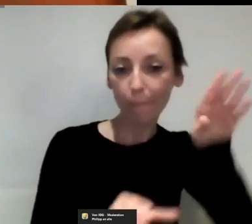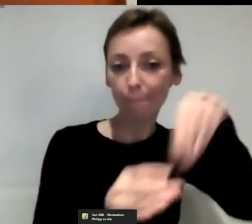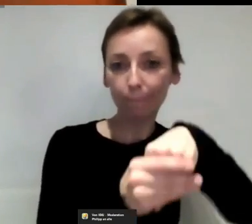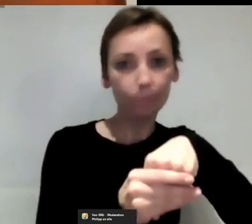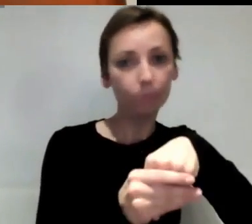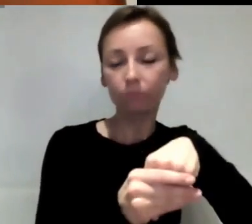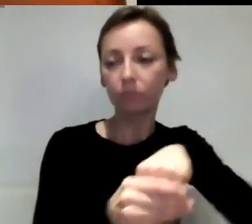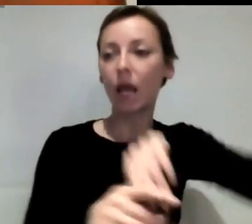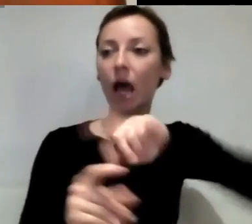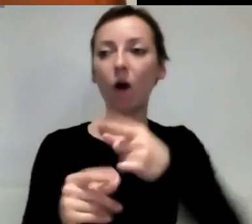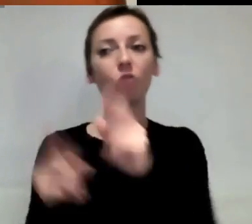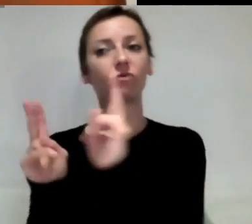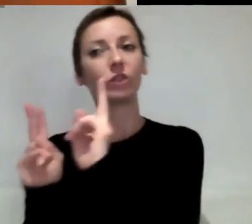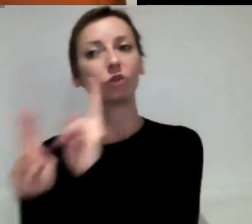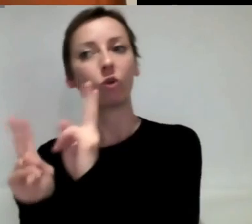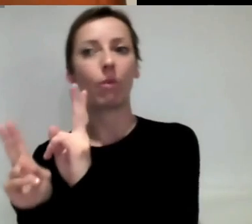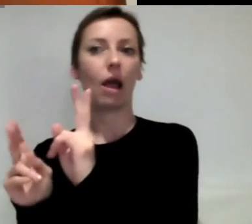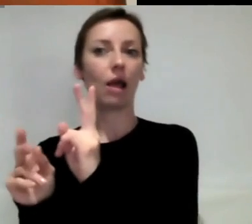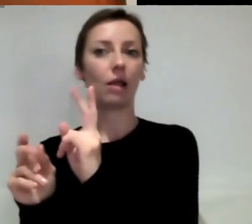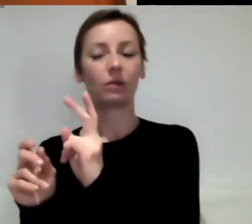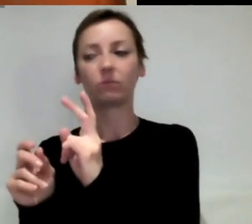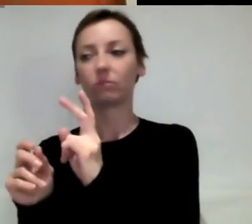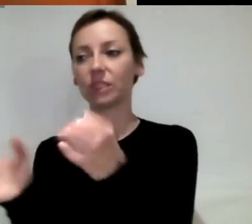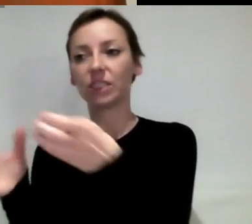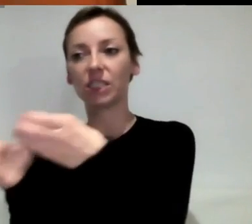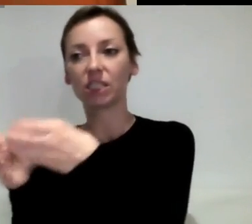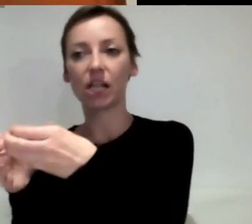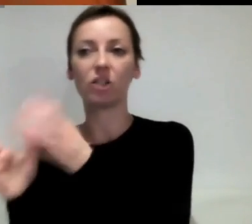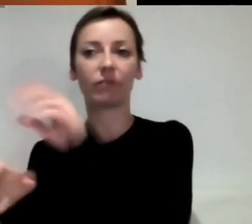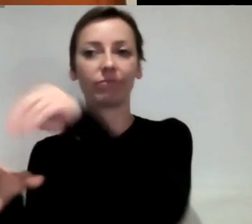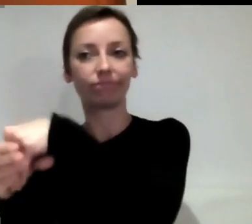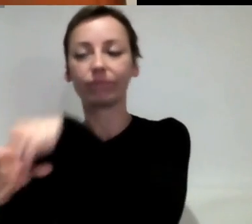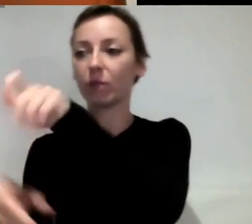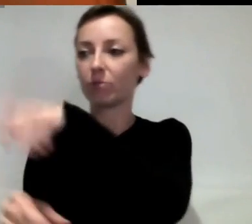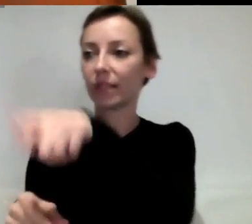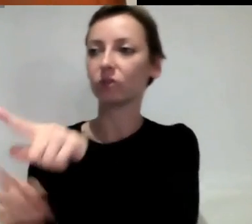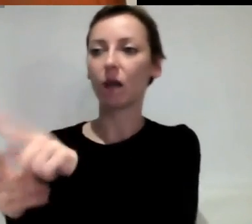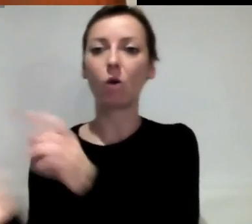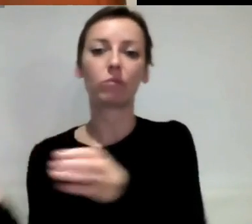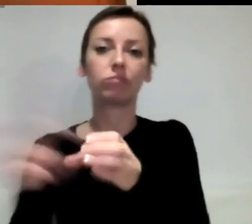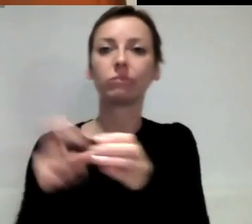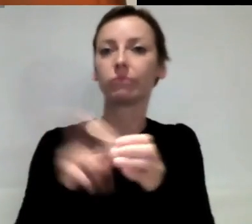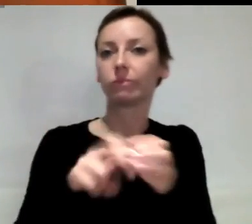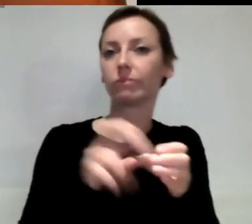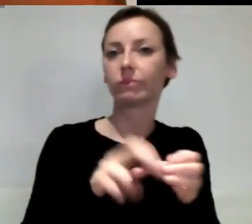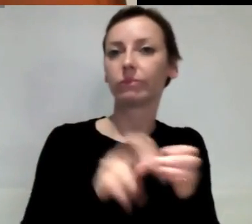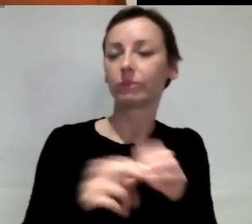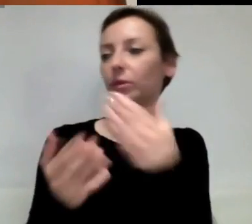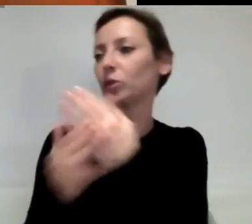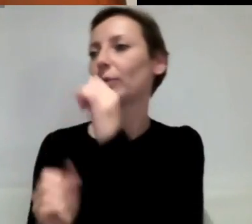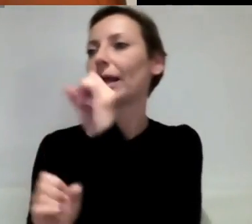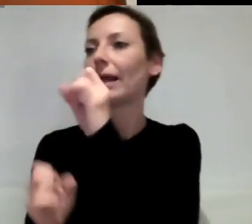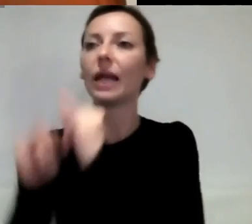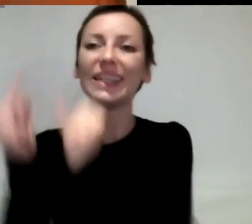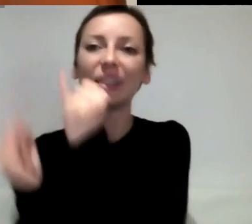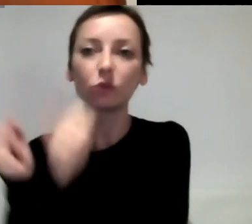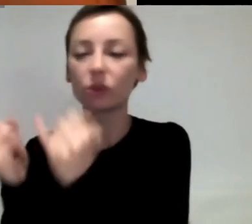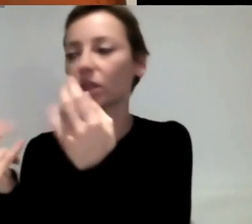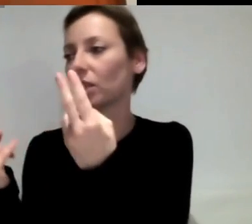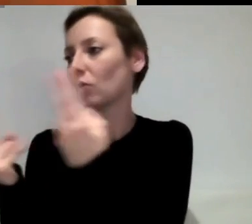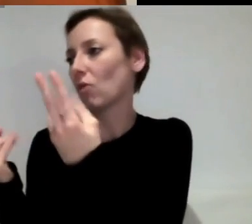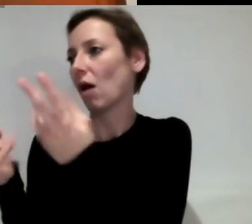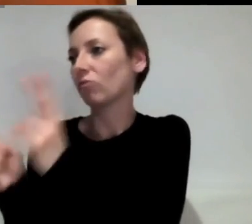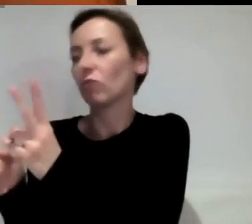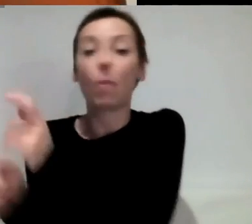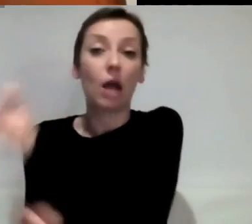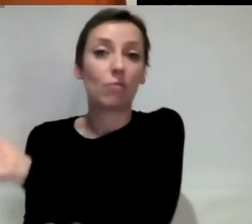immer auch zu mehreren auf einem Podium sitzen. Und da kann also niemand die Debatte dominieren. Und ich möchte eher die Gegenfrage stellen,